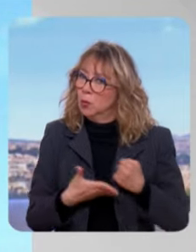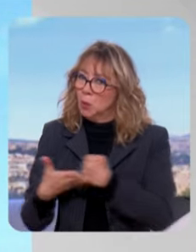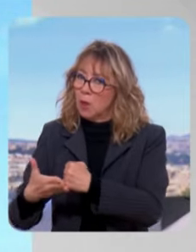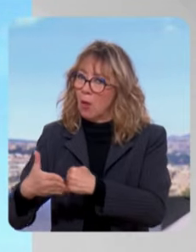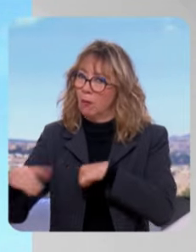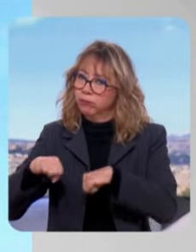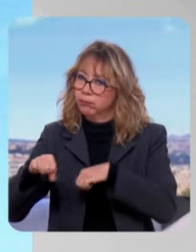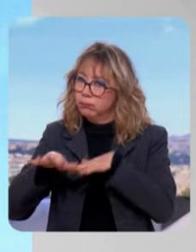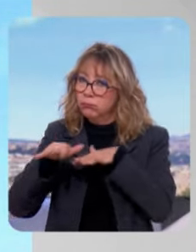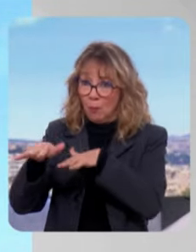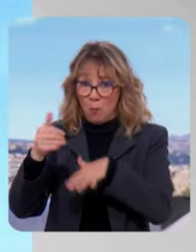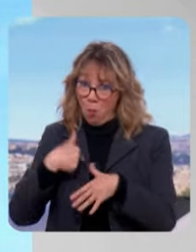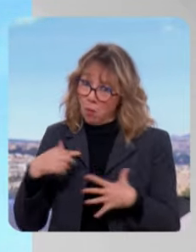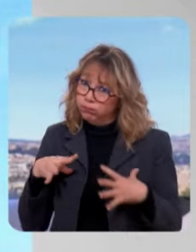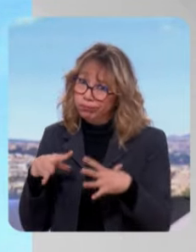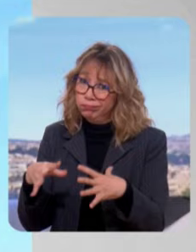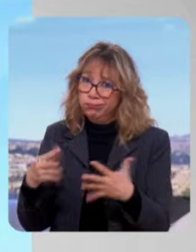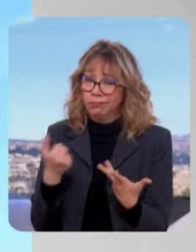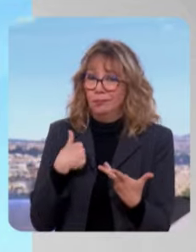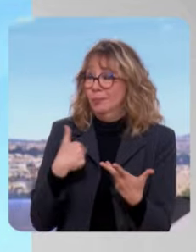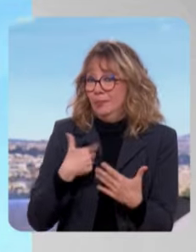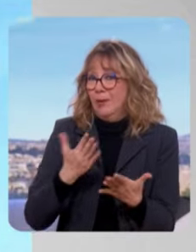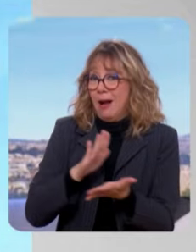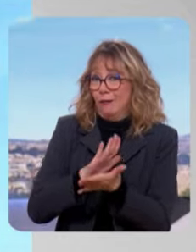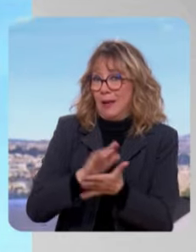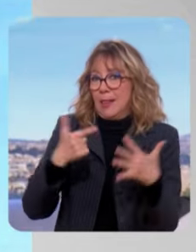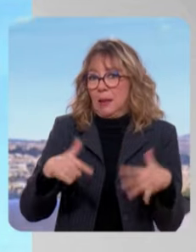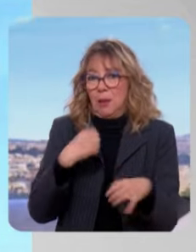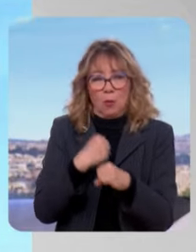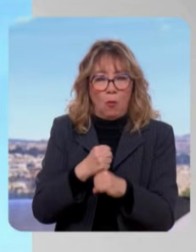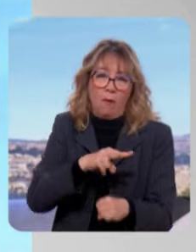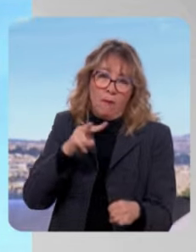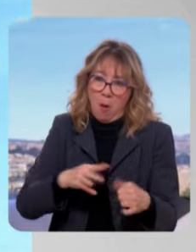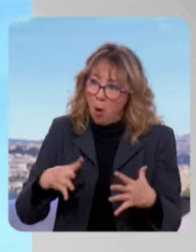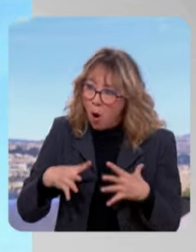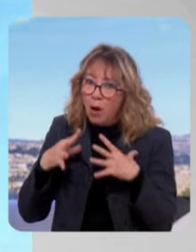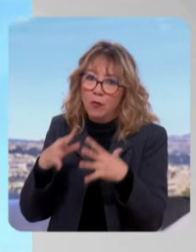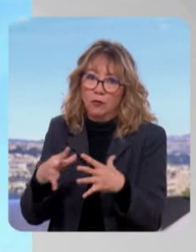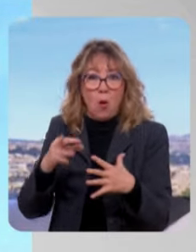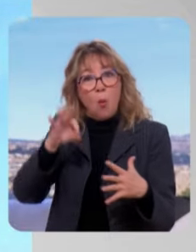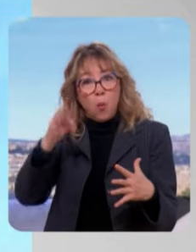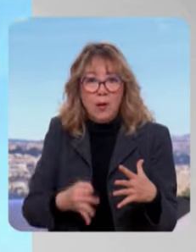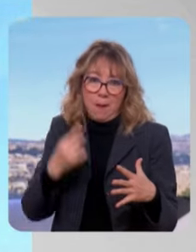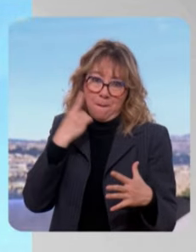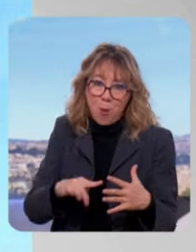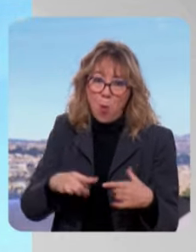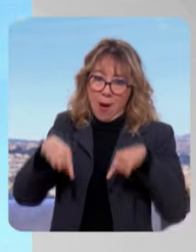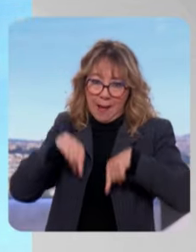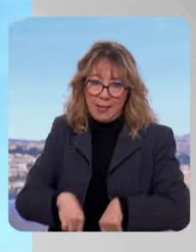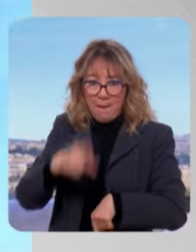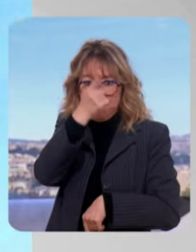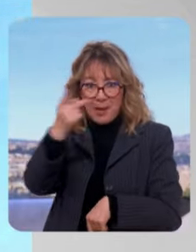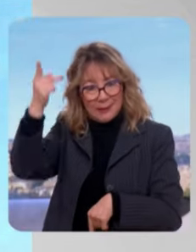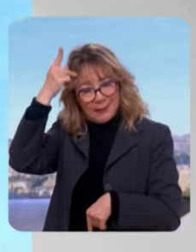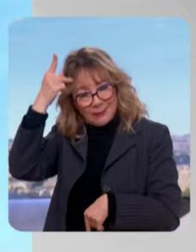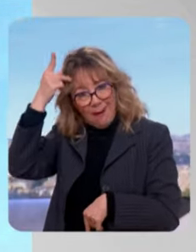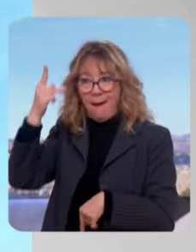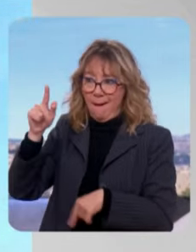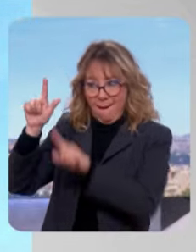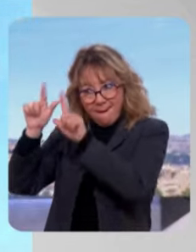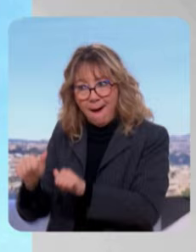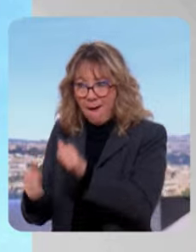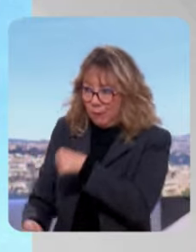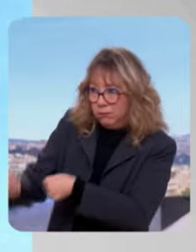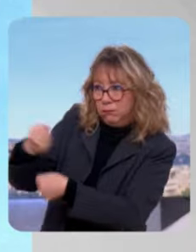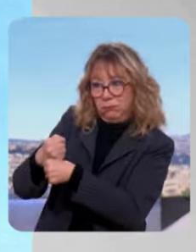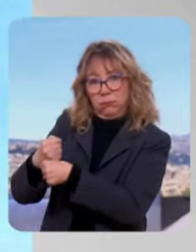je me suis engagé à'âge de 17 ans chez les jeunes communistes. Depuis cet âge-là, je suis pleinement engagé pour qu'enfin l'État palestinien soit reconnu aux côtés d'un État israélien sur les frontières de